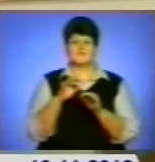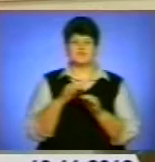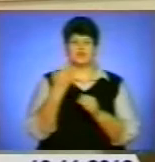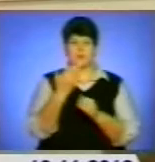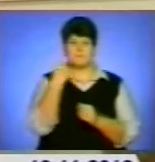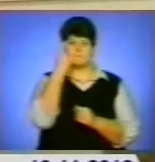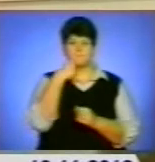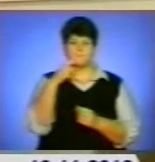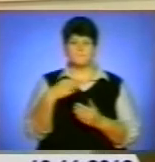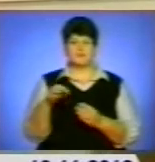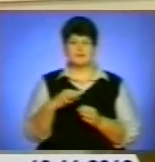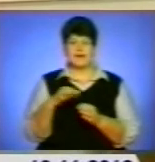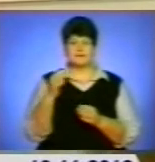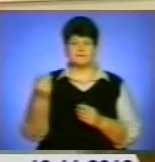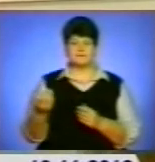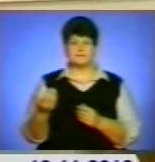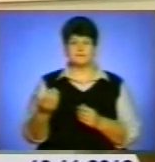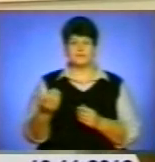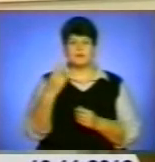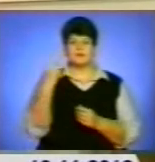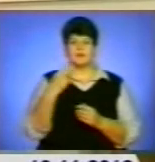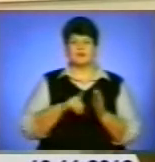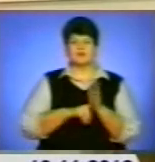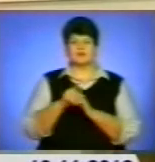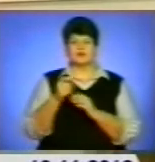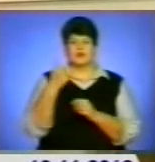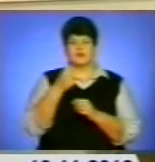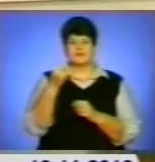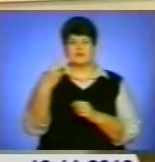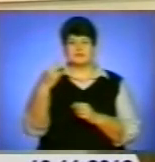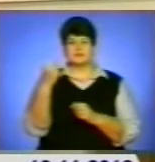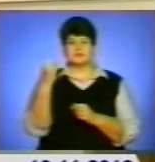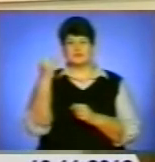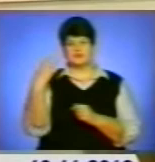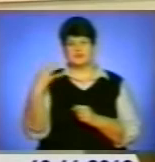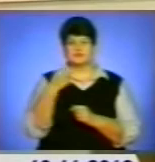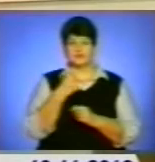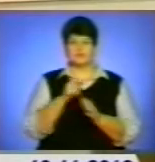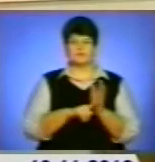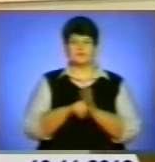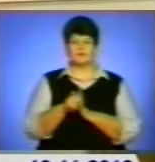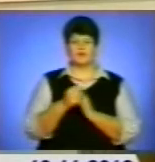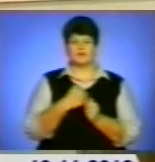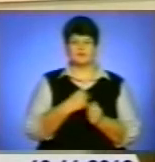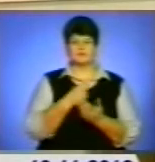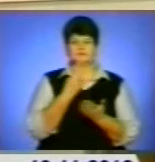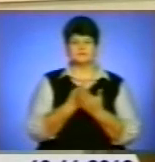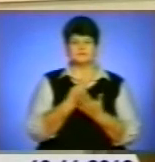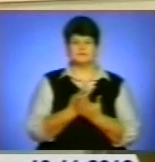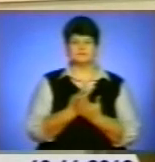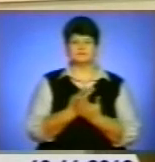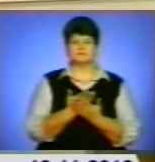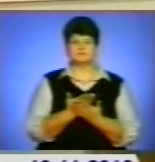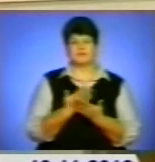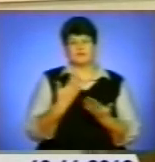Малювати я навчала портрети десь з років 12-14. Просто захотілося зобразити, так скажімо, улюблених